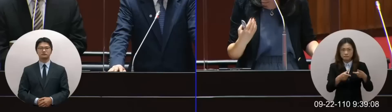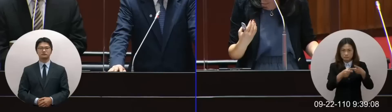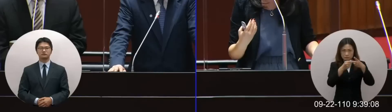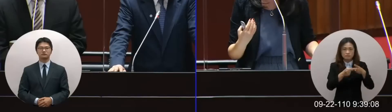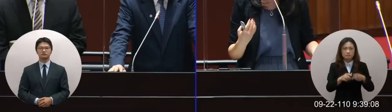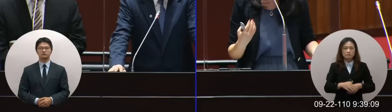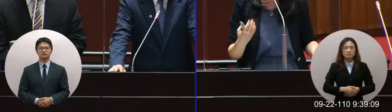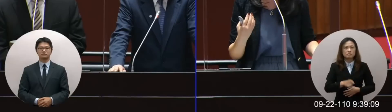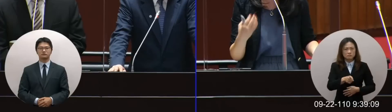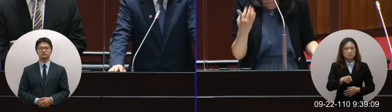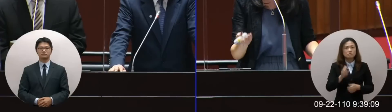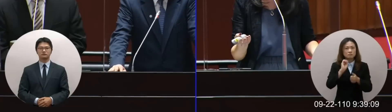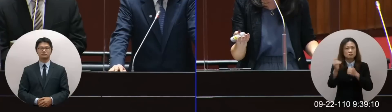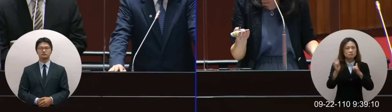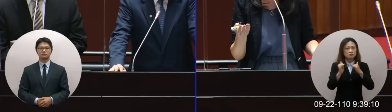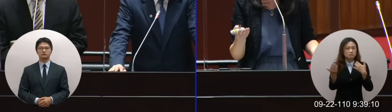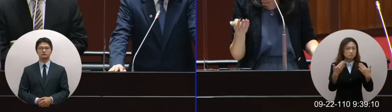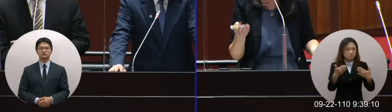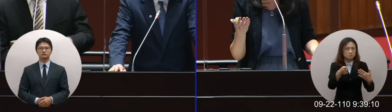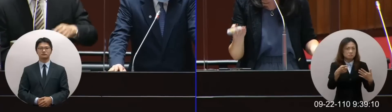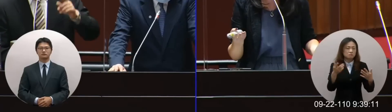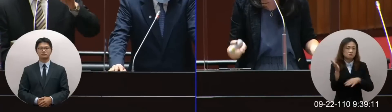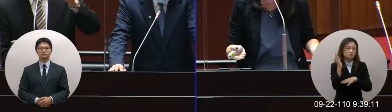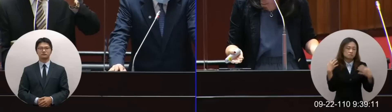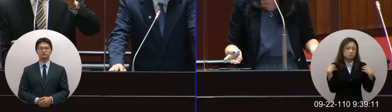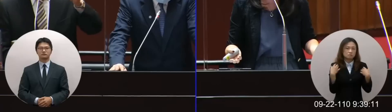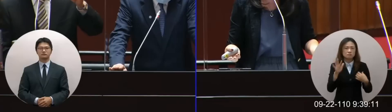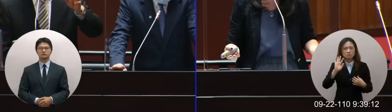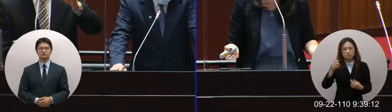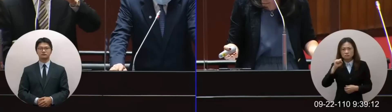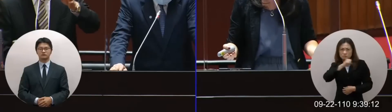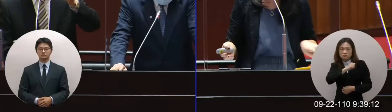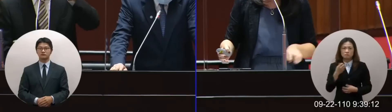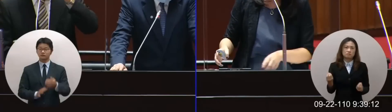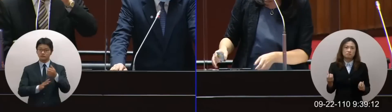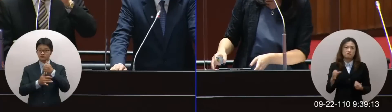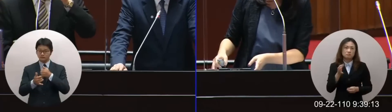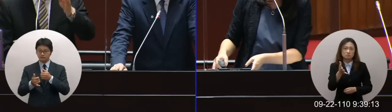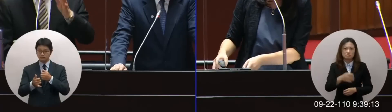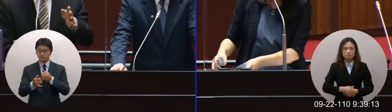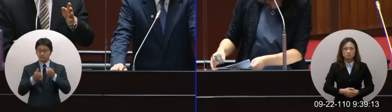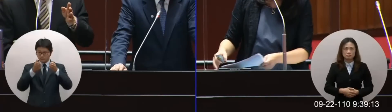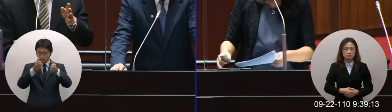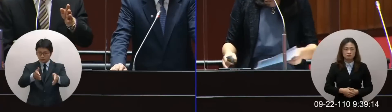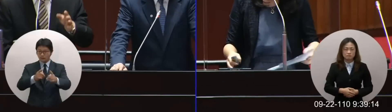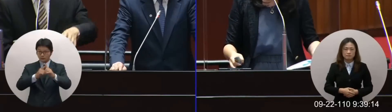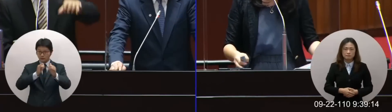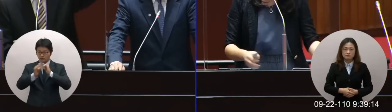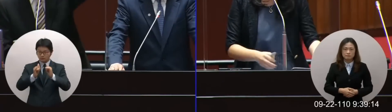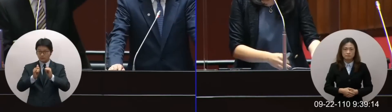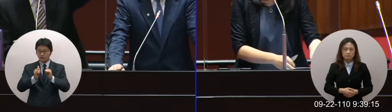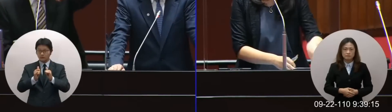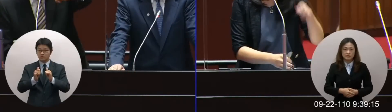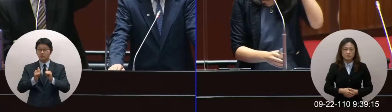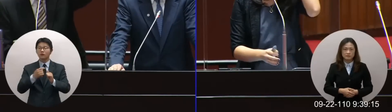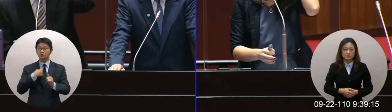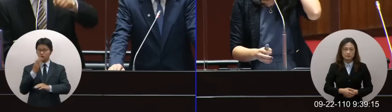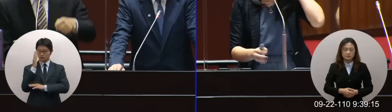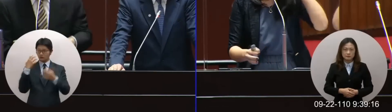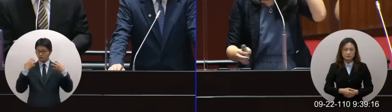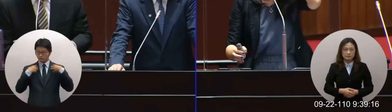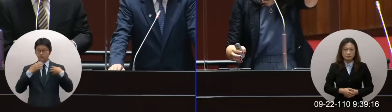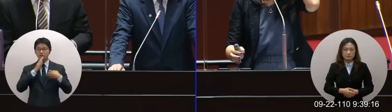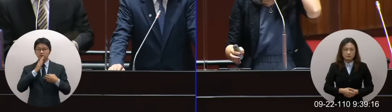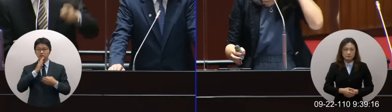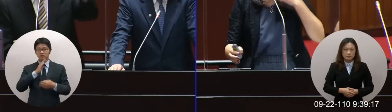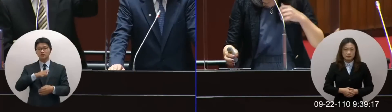一個對民眾很負責任的現象我不知道為什麼你們不敢去承諾這件事員對民眾最好的負責任是把疫情控